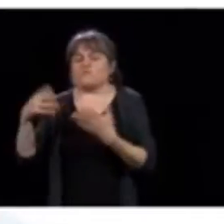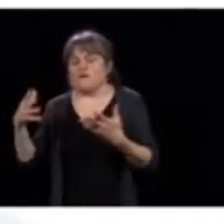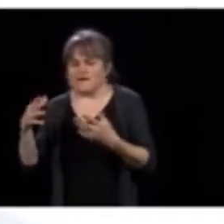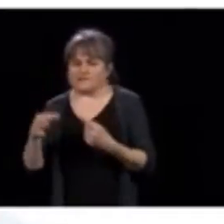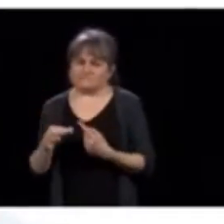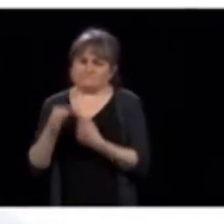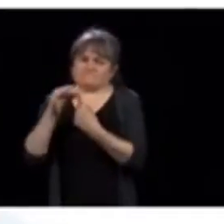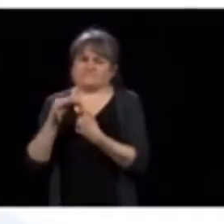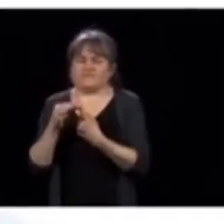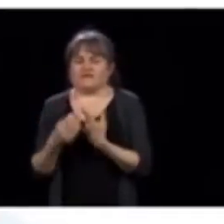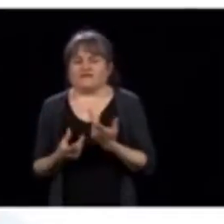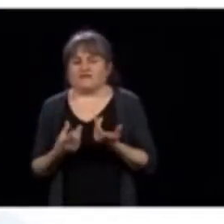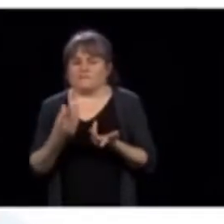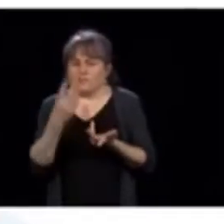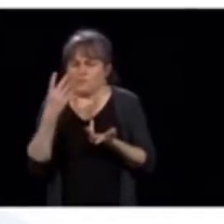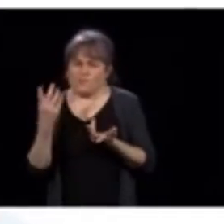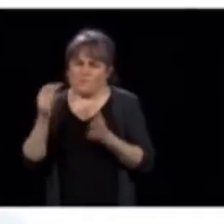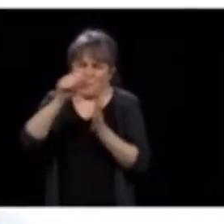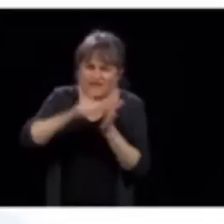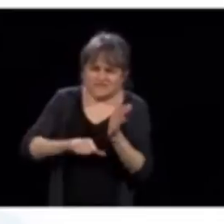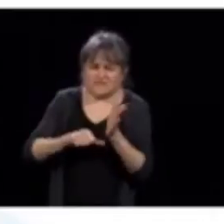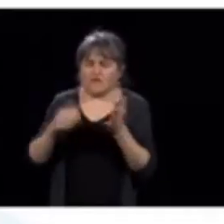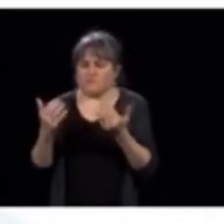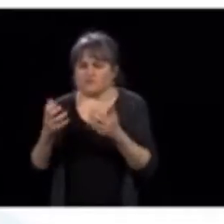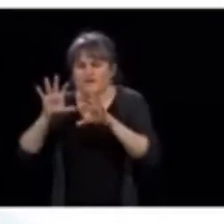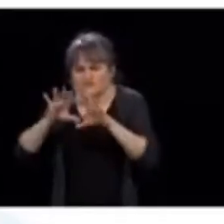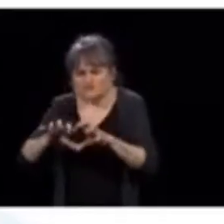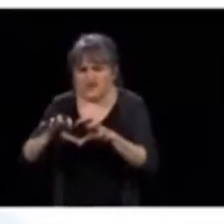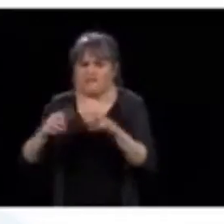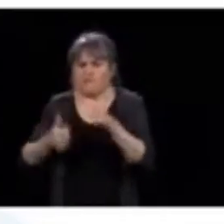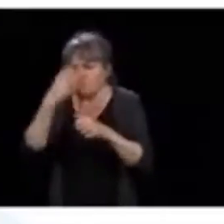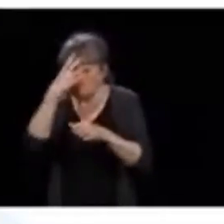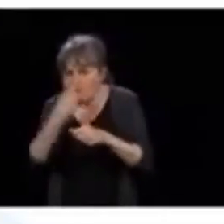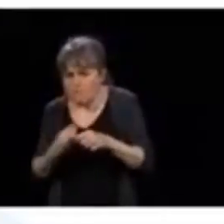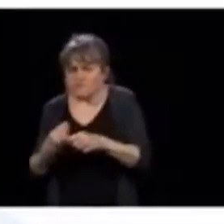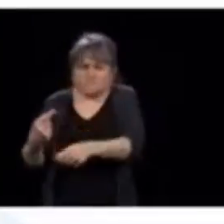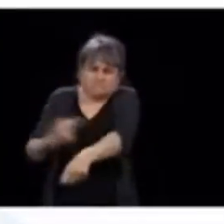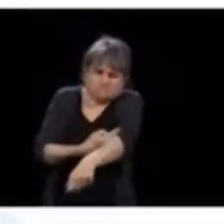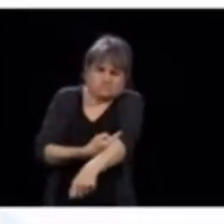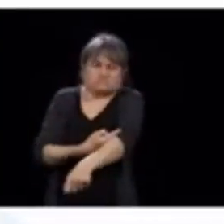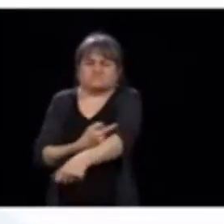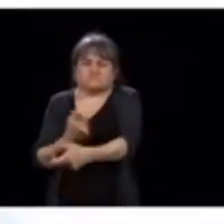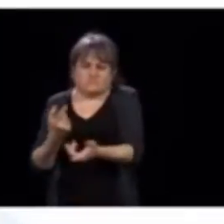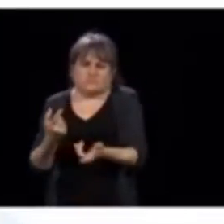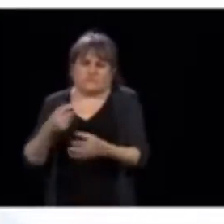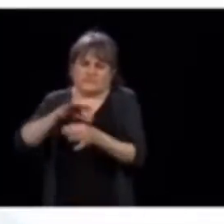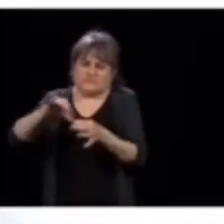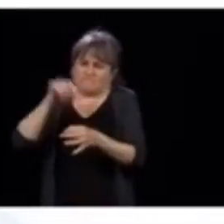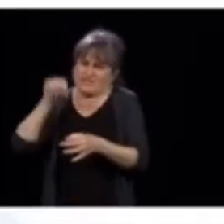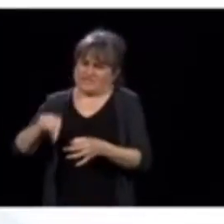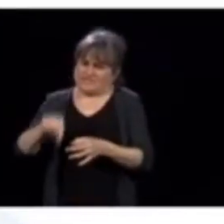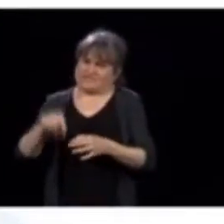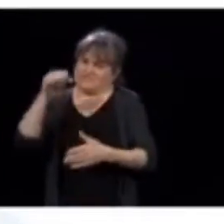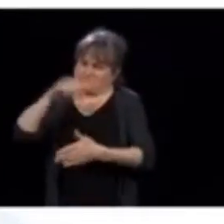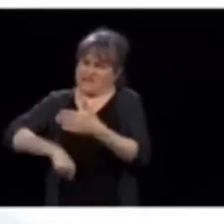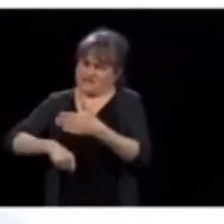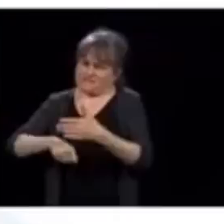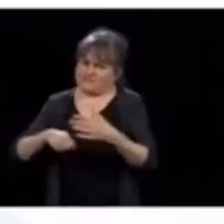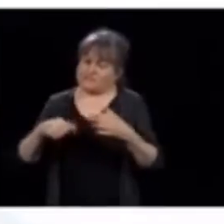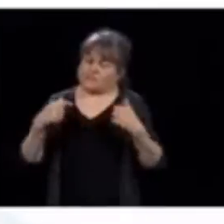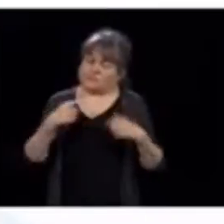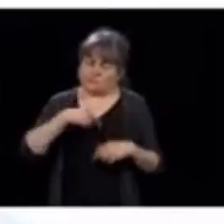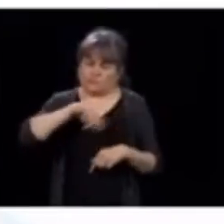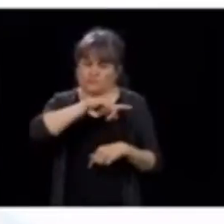pense, et on est toujours en lien avec nos fournisseurs. Et tout ce juste équilibre fait en sorte qu